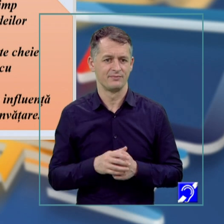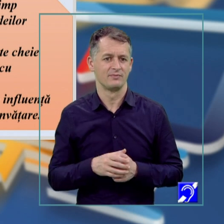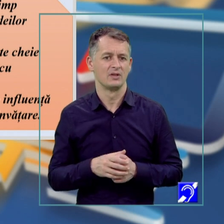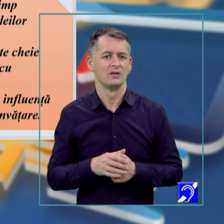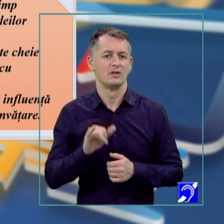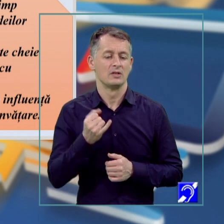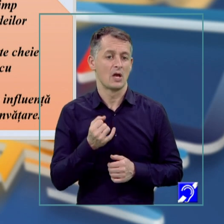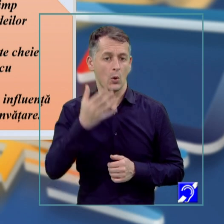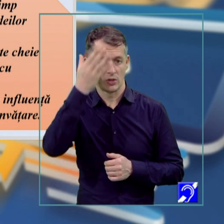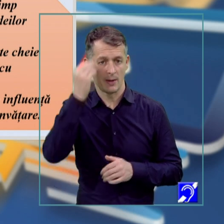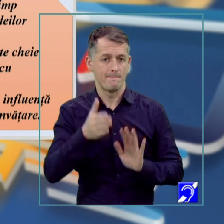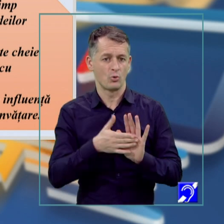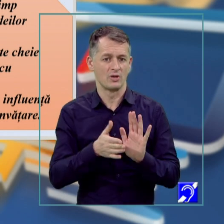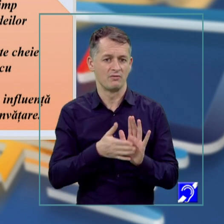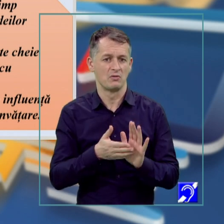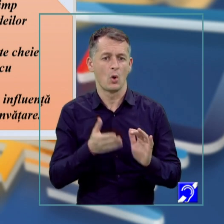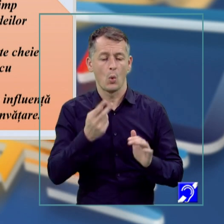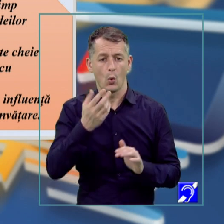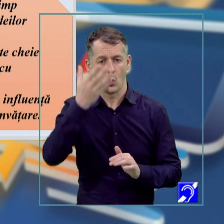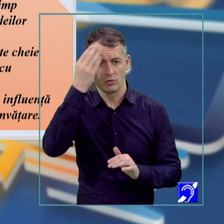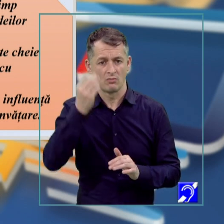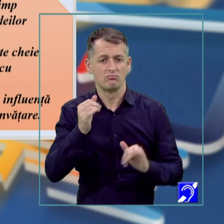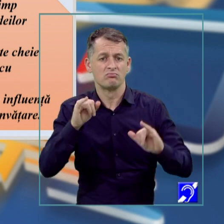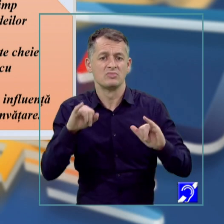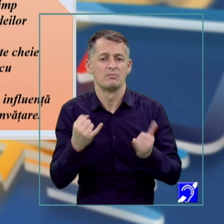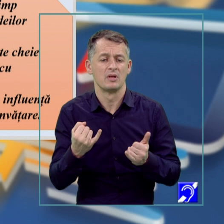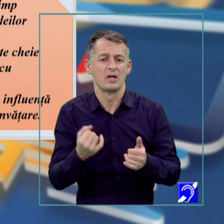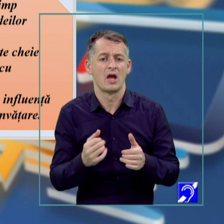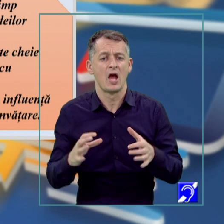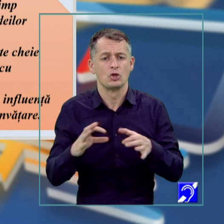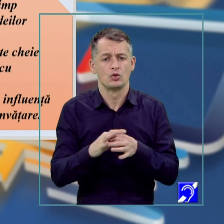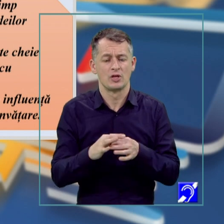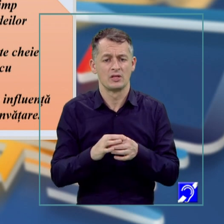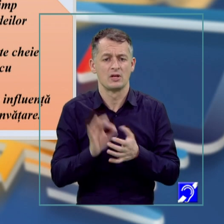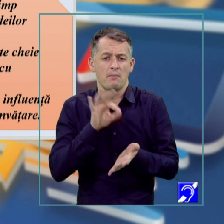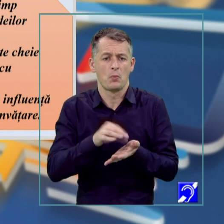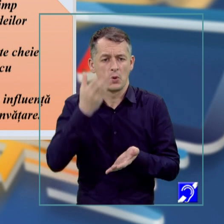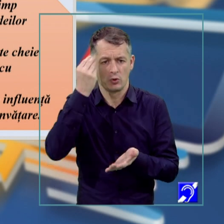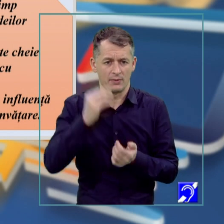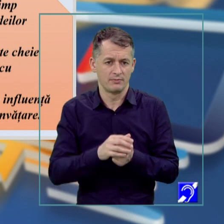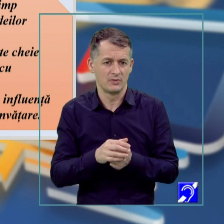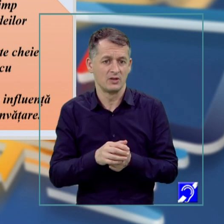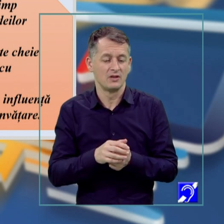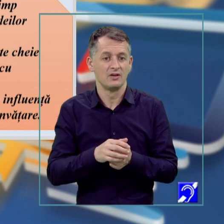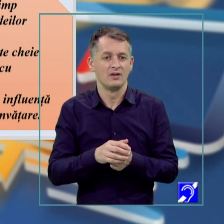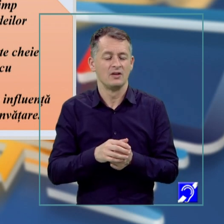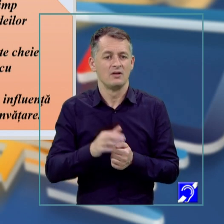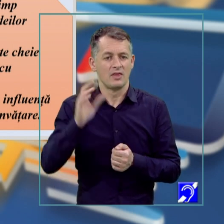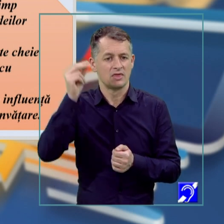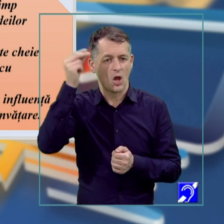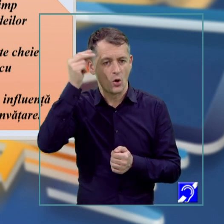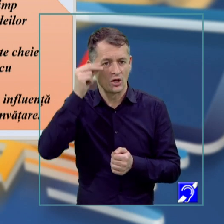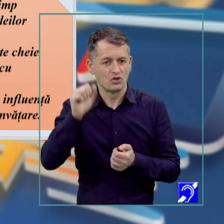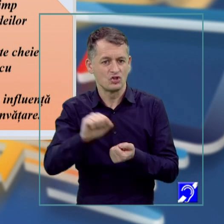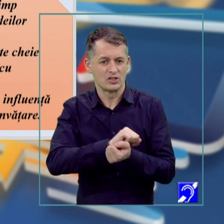uitării motivate, în care uităm evenimente asociate cu situații neplăcute și ne propunem să le uităm, teoria ștergerii urmelor, în care sunt